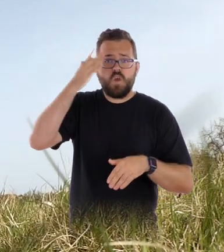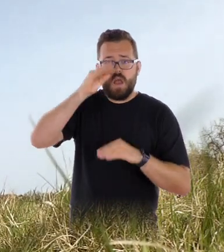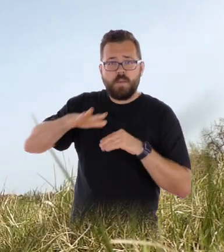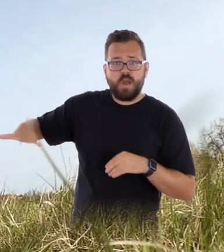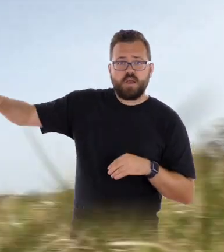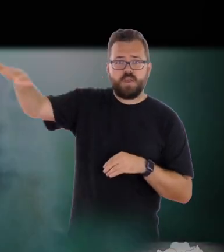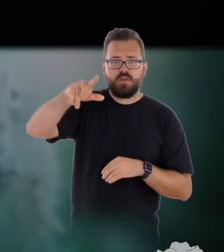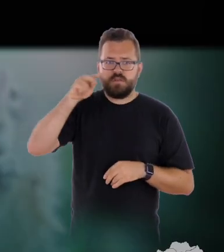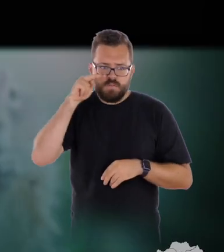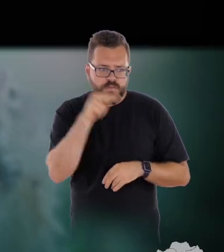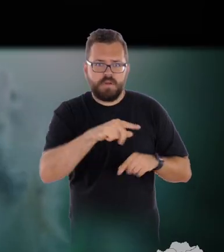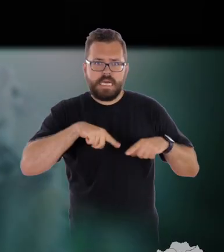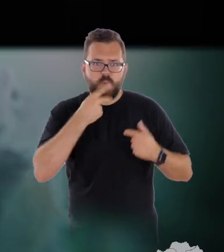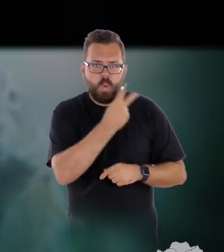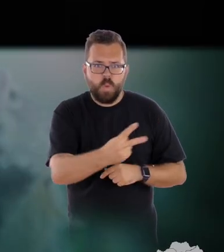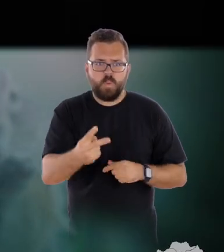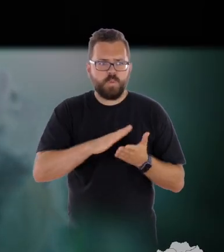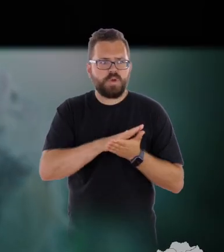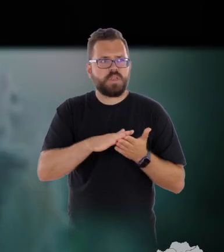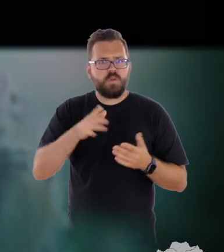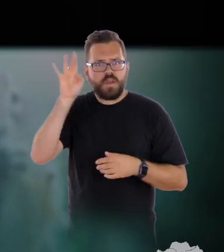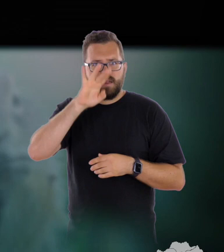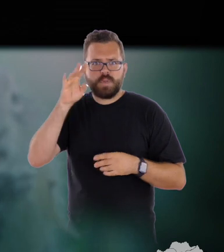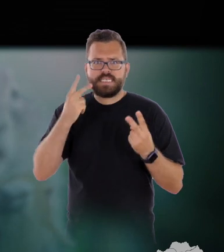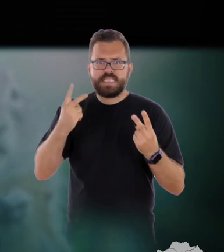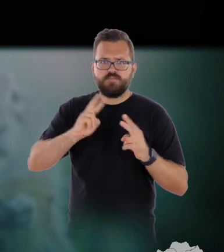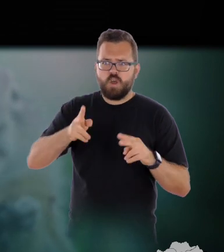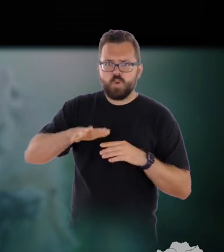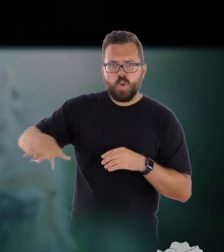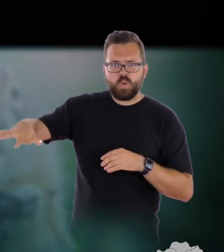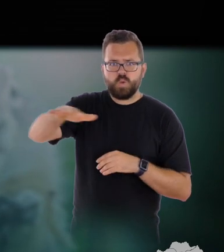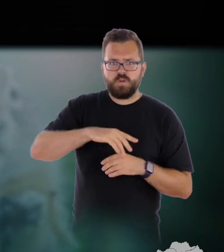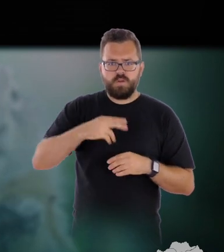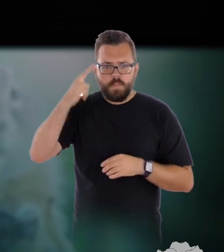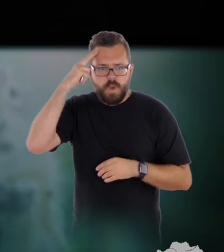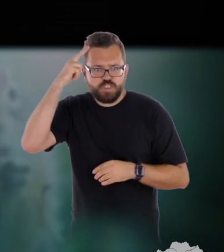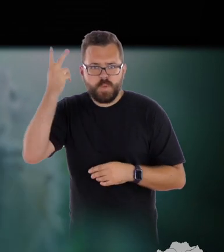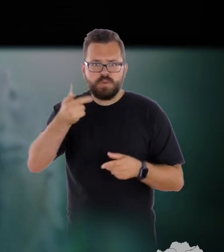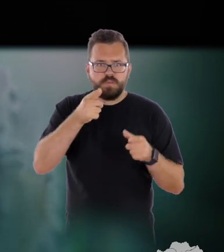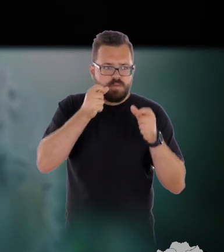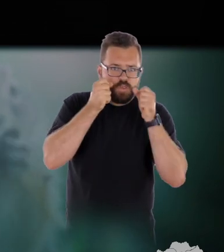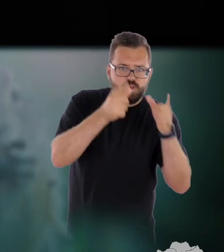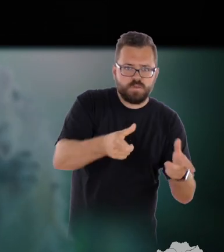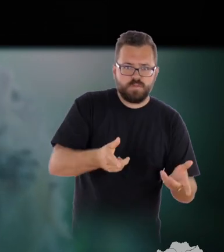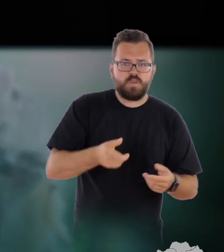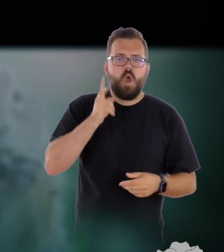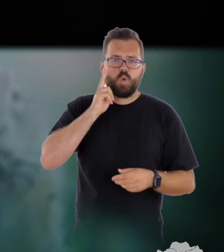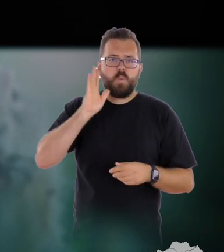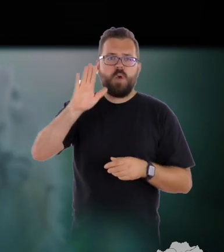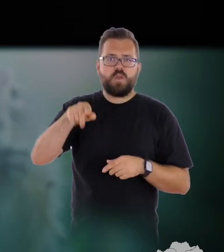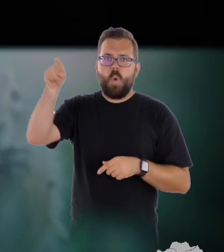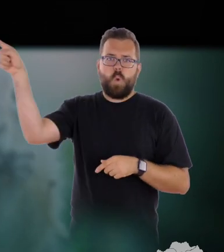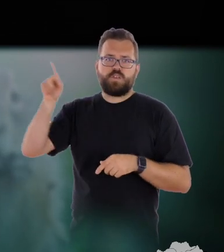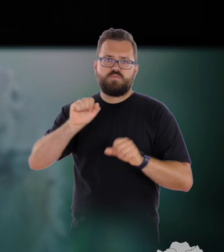mehet, hogyha az emberek, az ott élők látják, hogy milyen elképesztő érték van körülöttük, megismerik, rácsodálkoznak, és